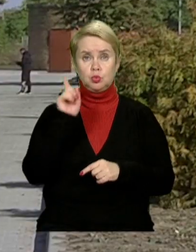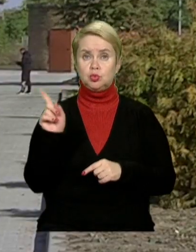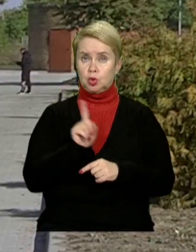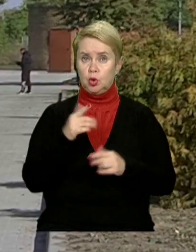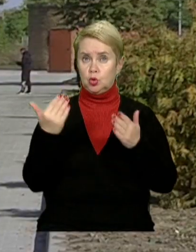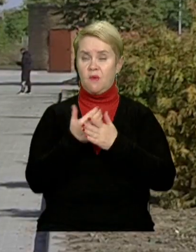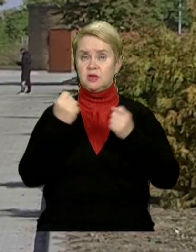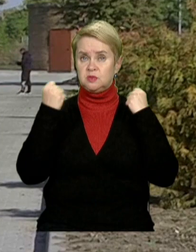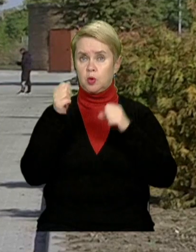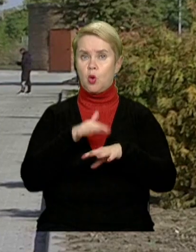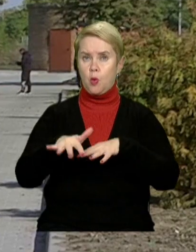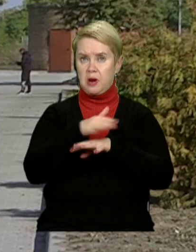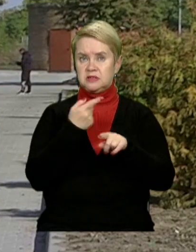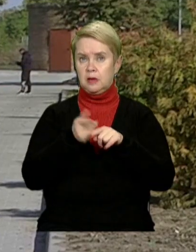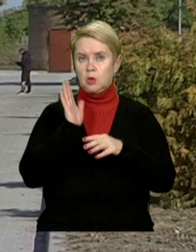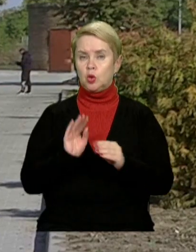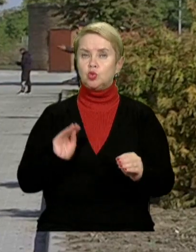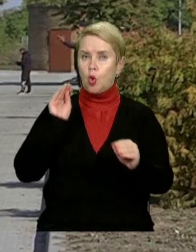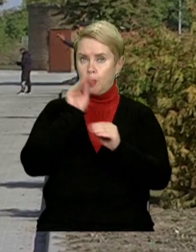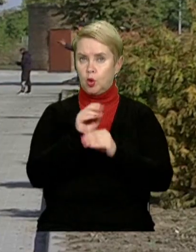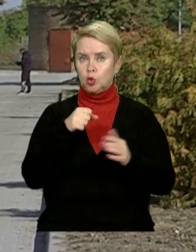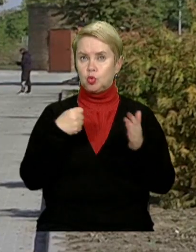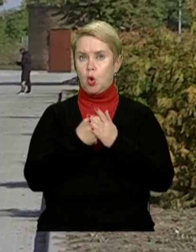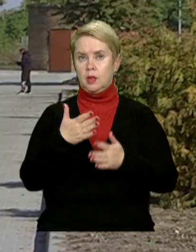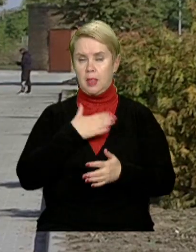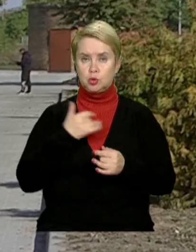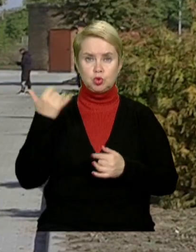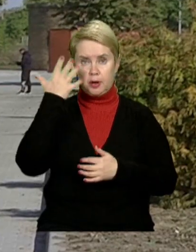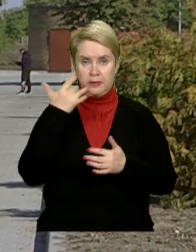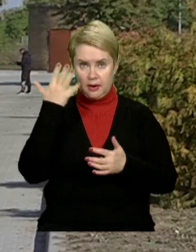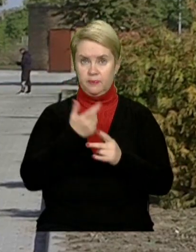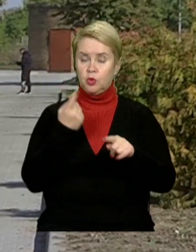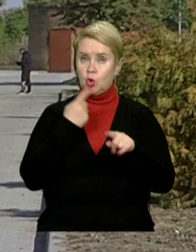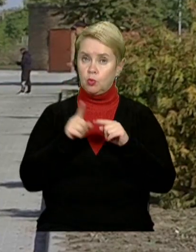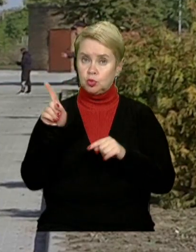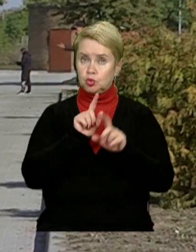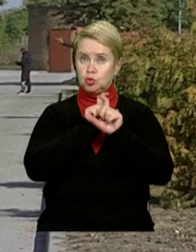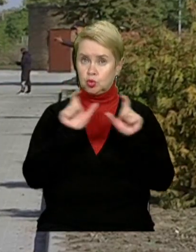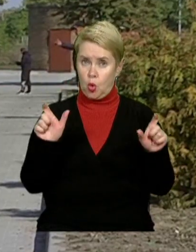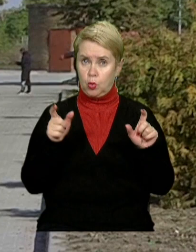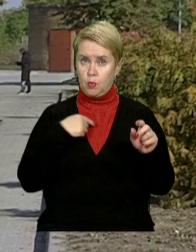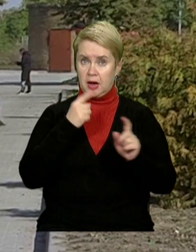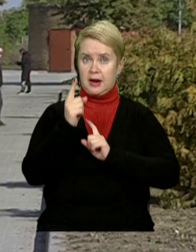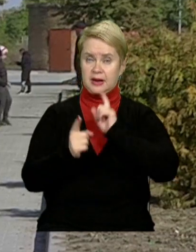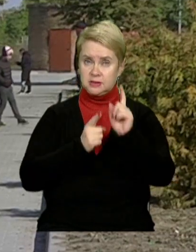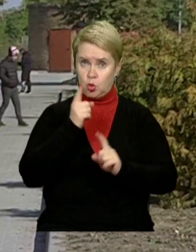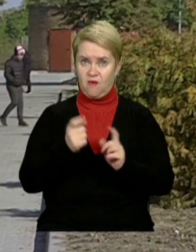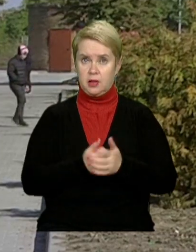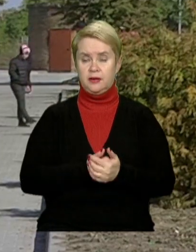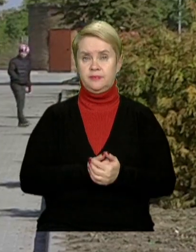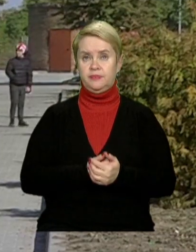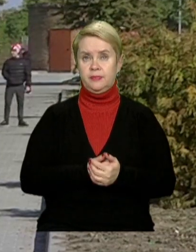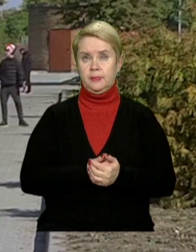що новий спортивний майдан – це буде як доповнення до наших мрій, тому що школу ми реконструювали